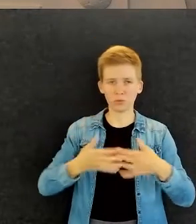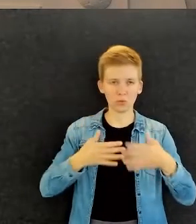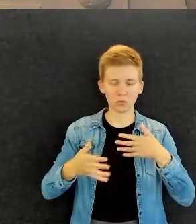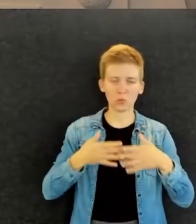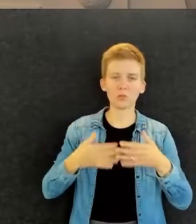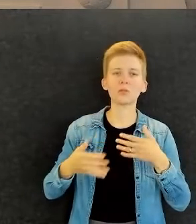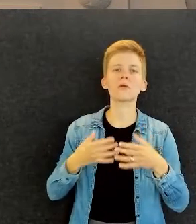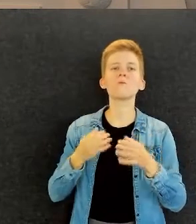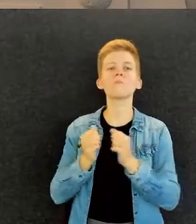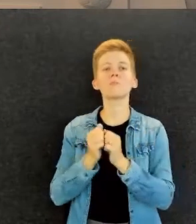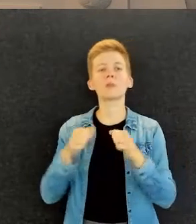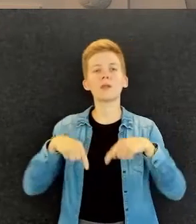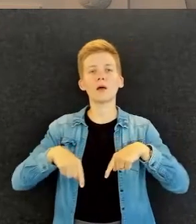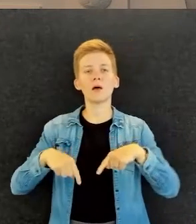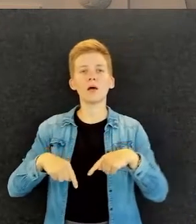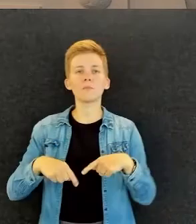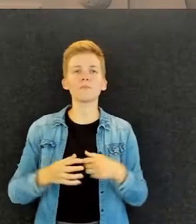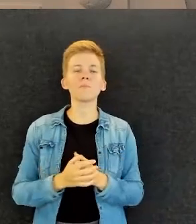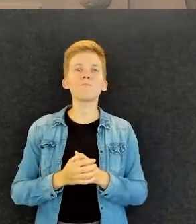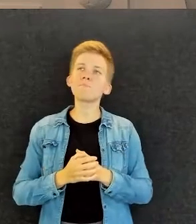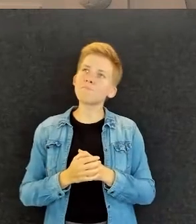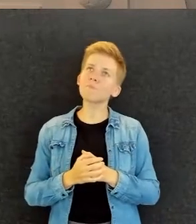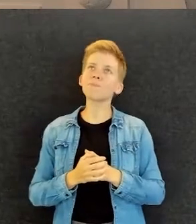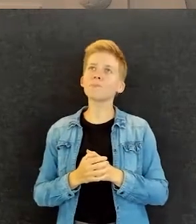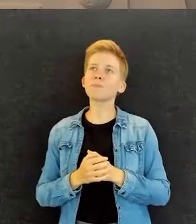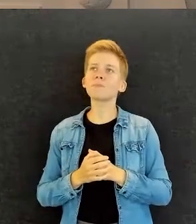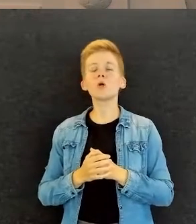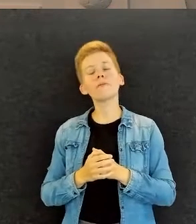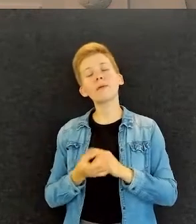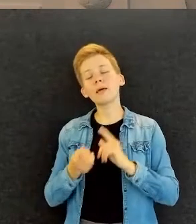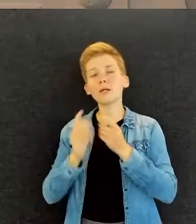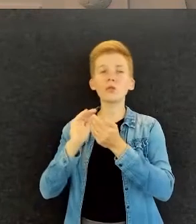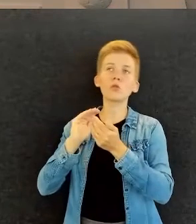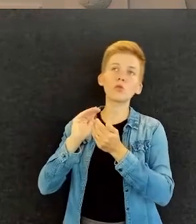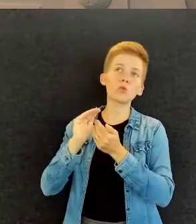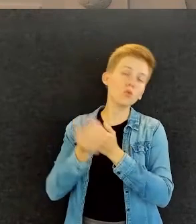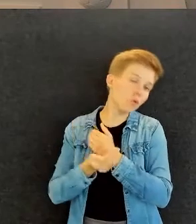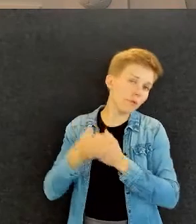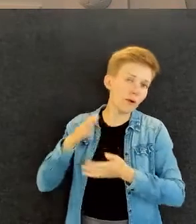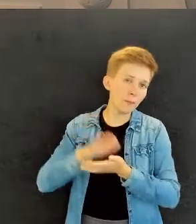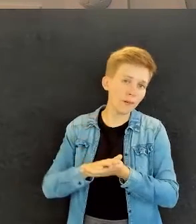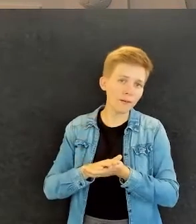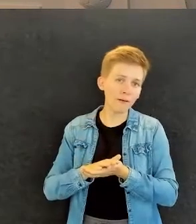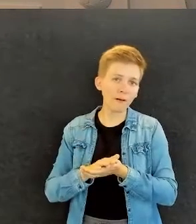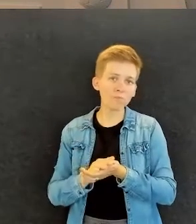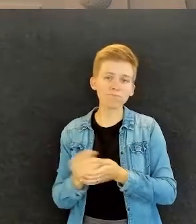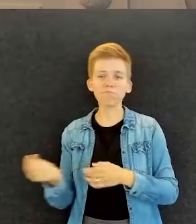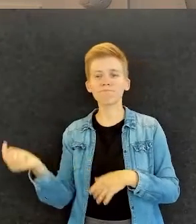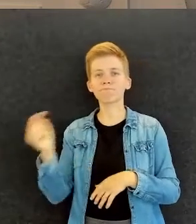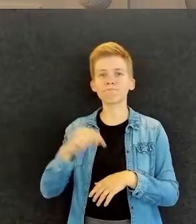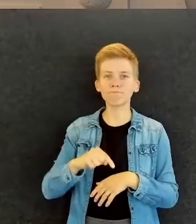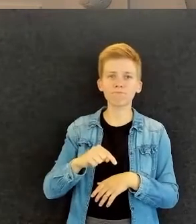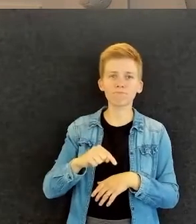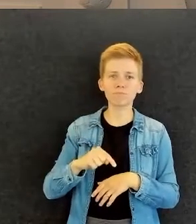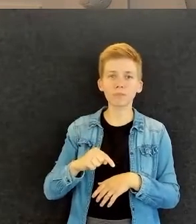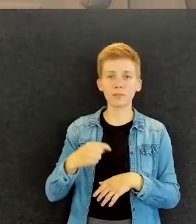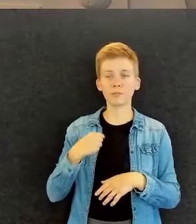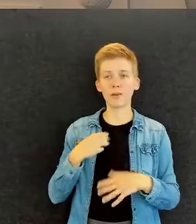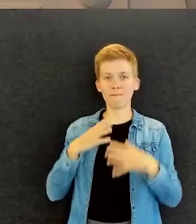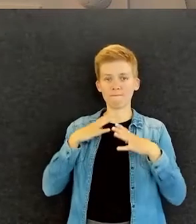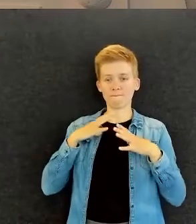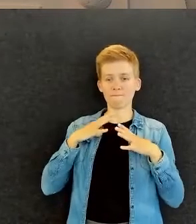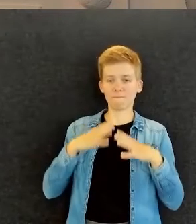sellainen... En minä nyt sanoa, että... No jollakin tavalla ehkä turvallinen paikka tulla miettimään, että pystynkö minä tämän